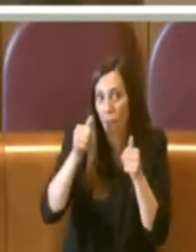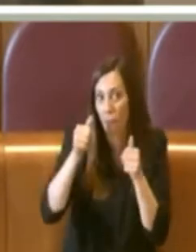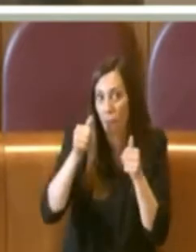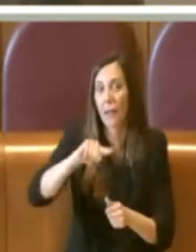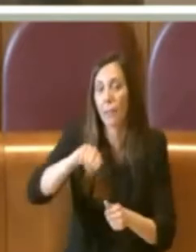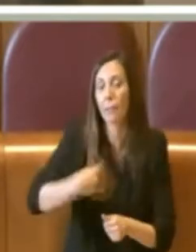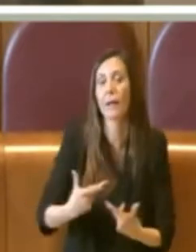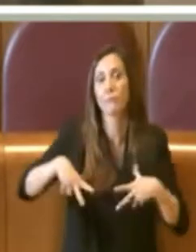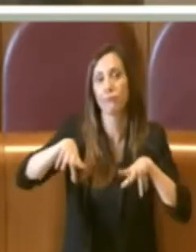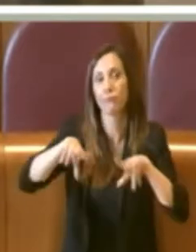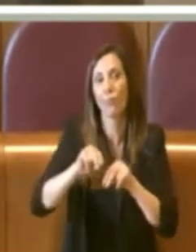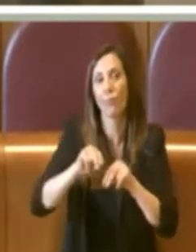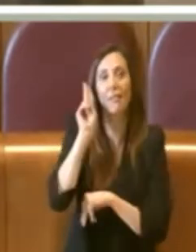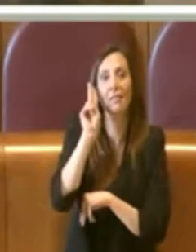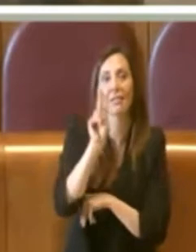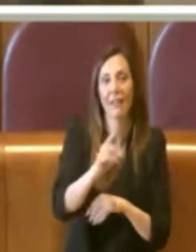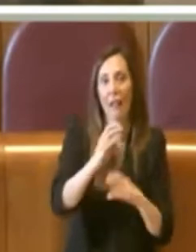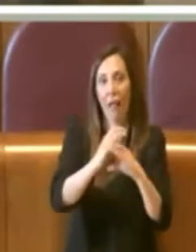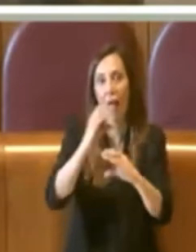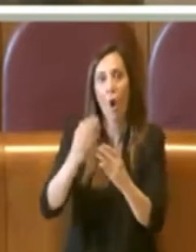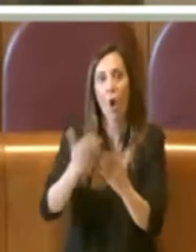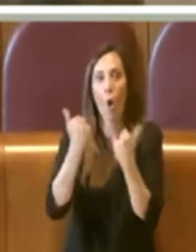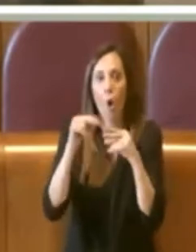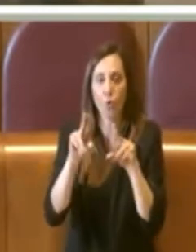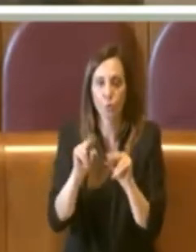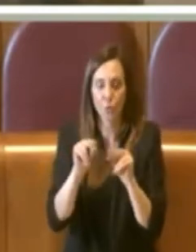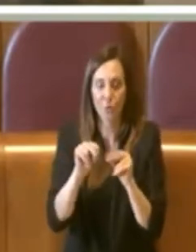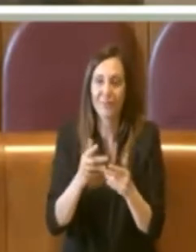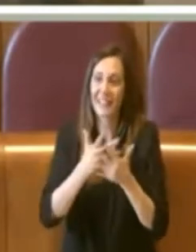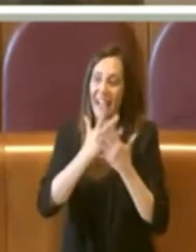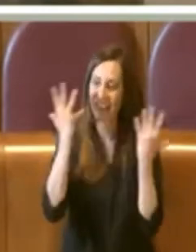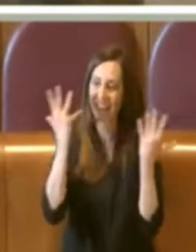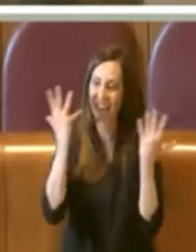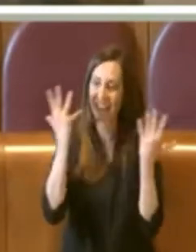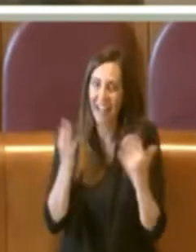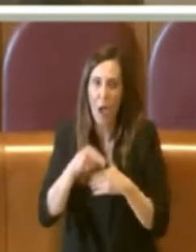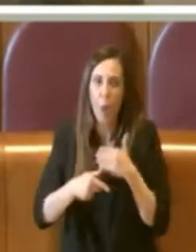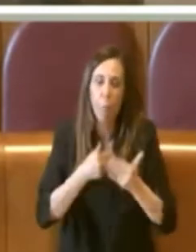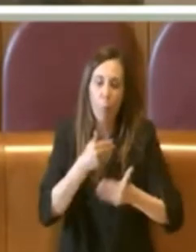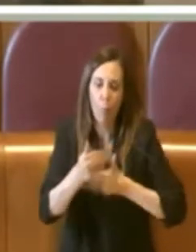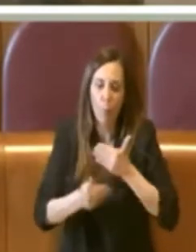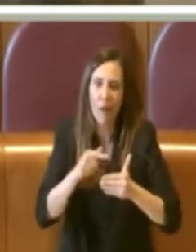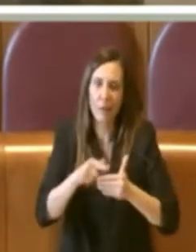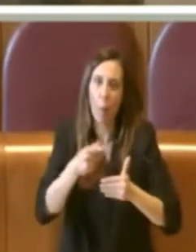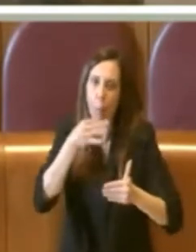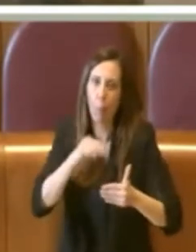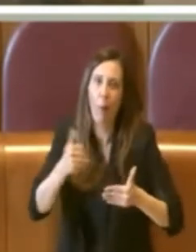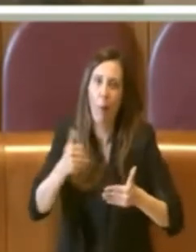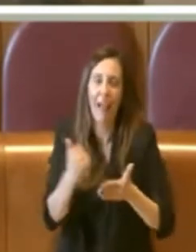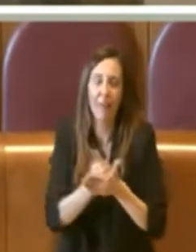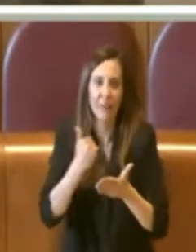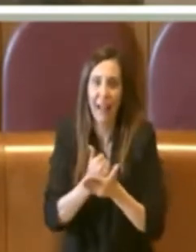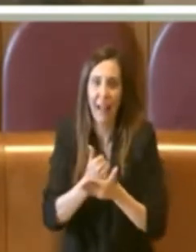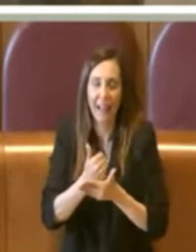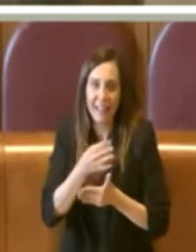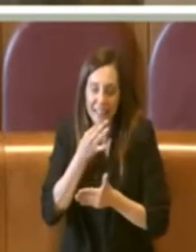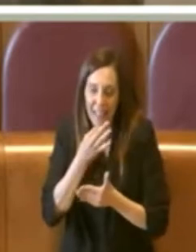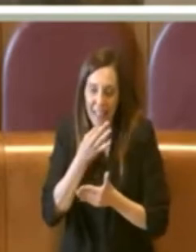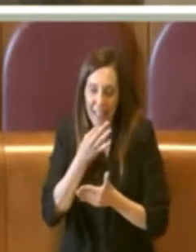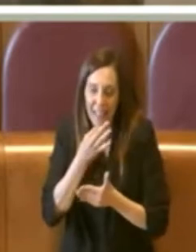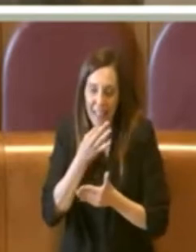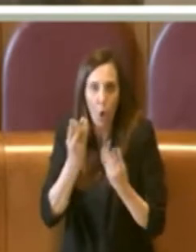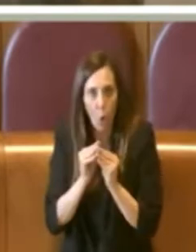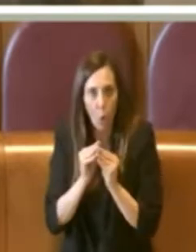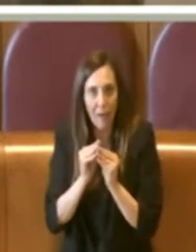che queste sono delle taggini che si potrebbero sicuramente evitare a beneficio dei cittadini riconoscendo direttamente nel